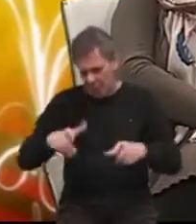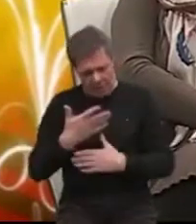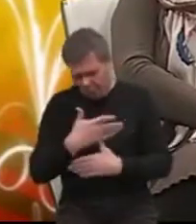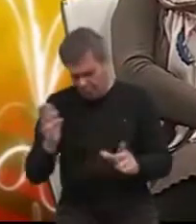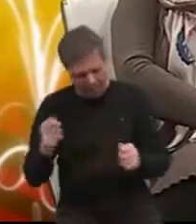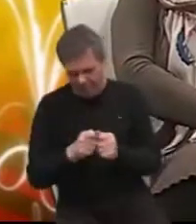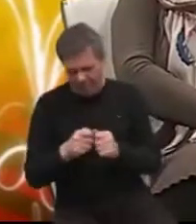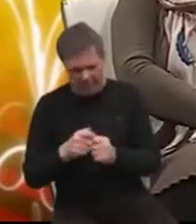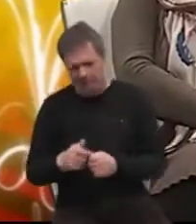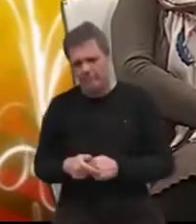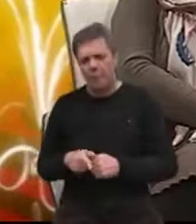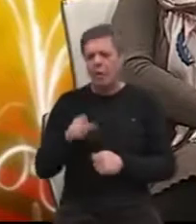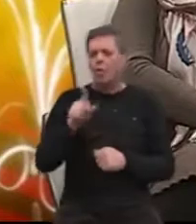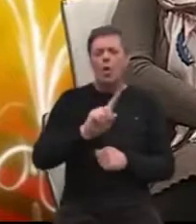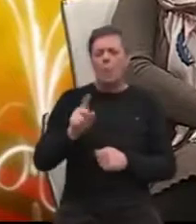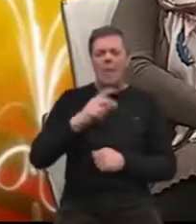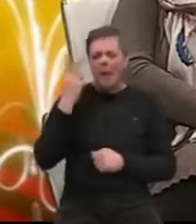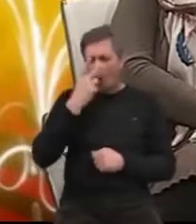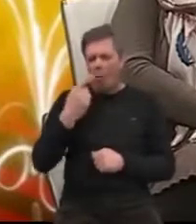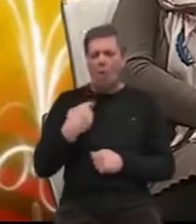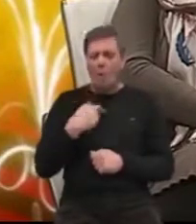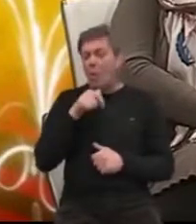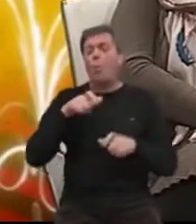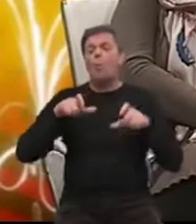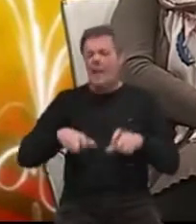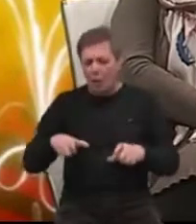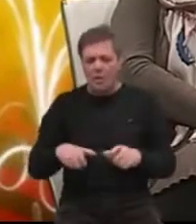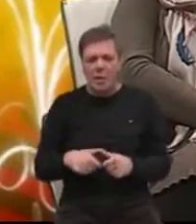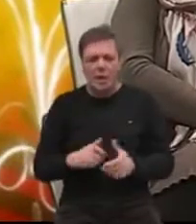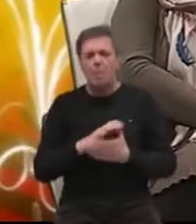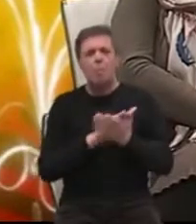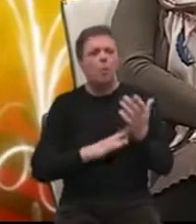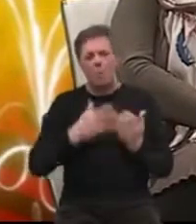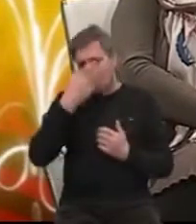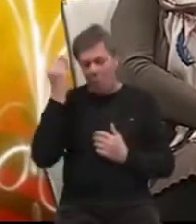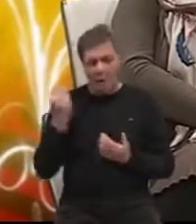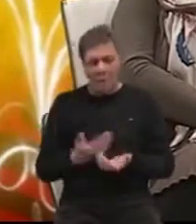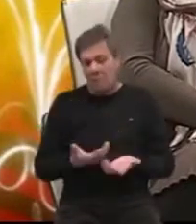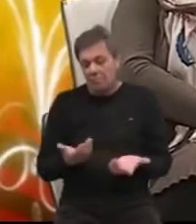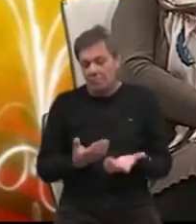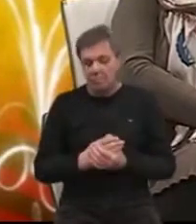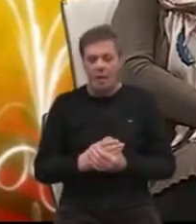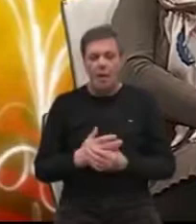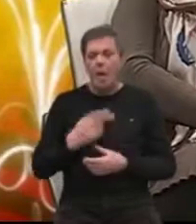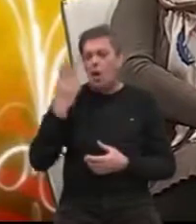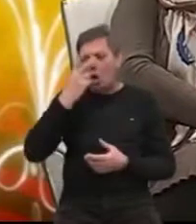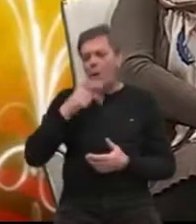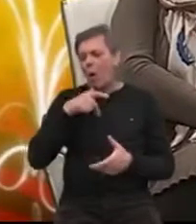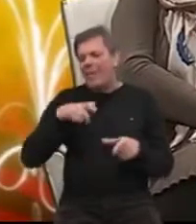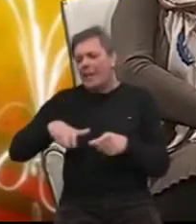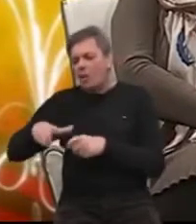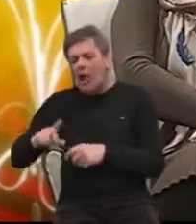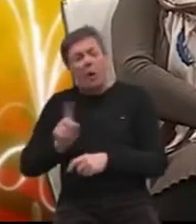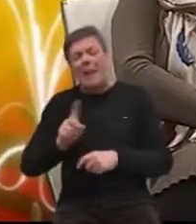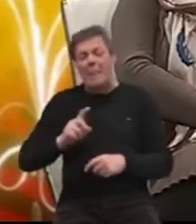To nije normalno, nije normalno da mi u starosti počnemo zaboravljati. Normalno je da starimo, ali